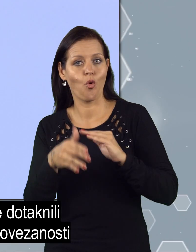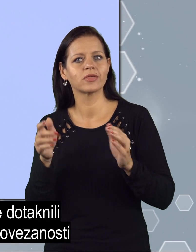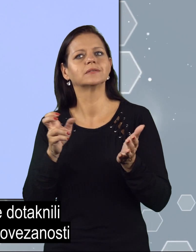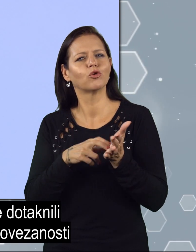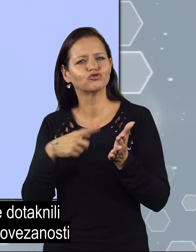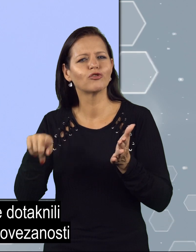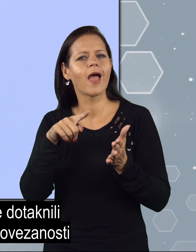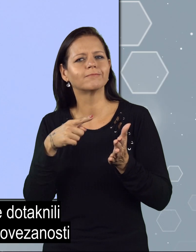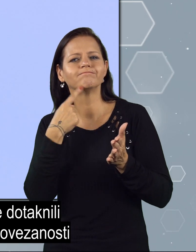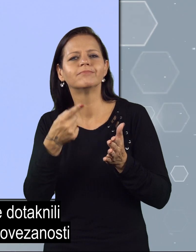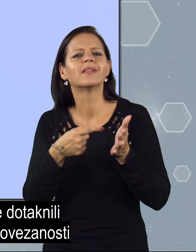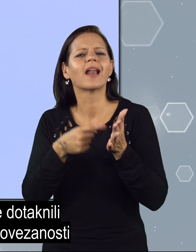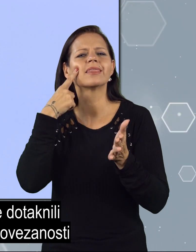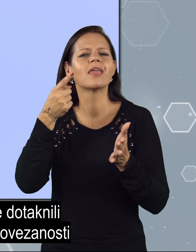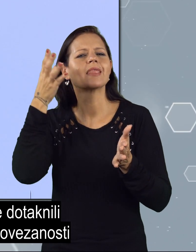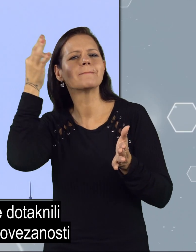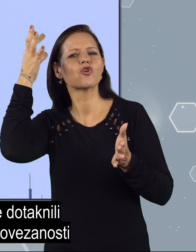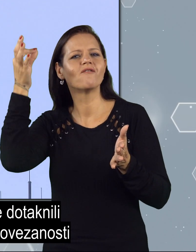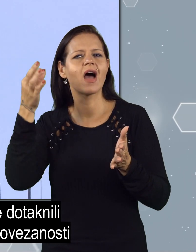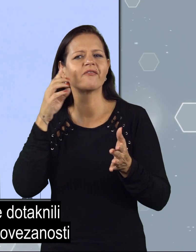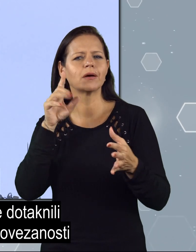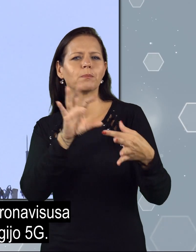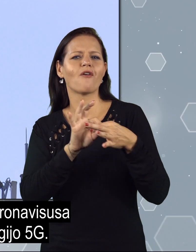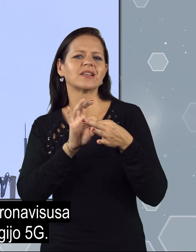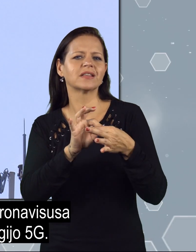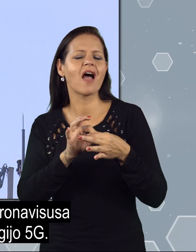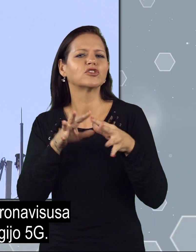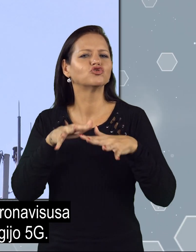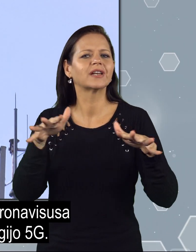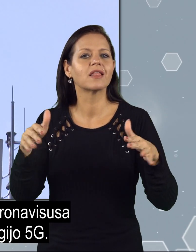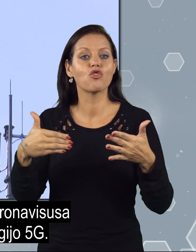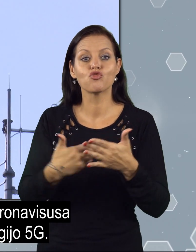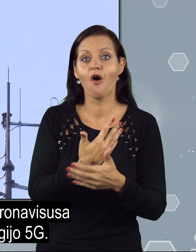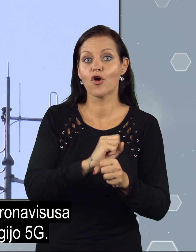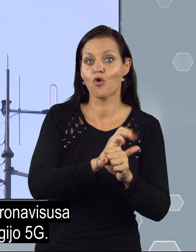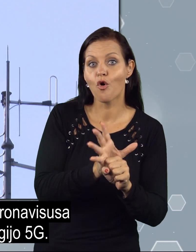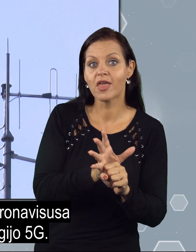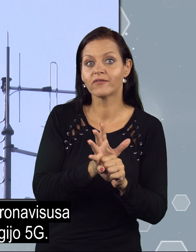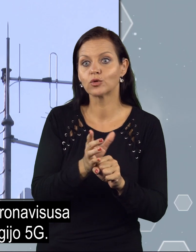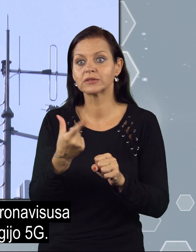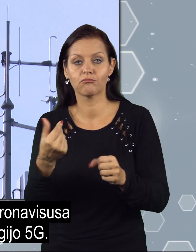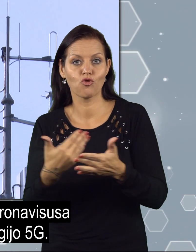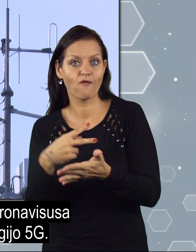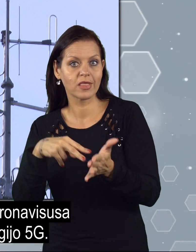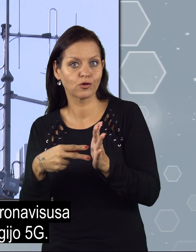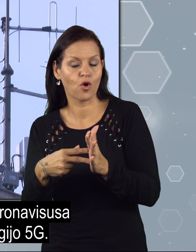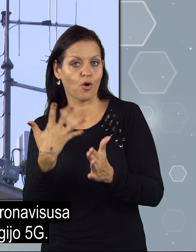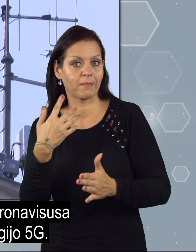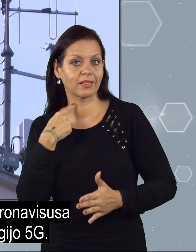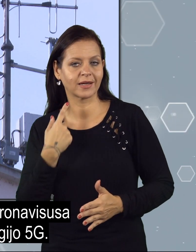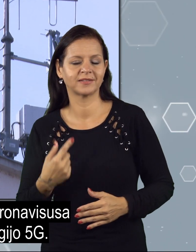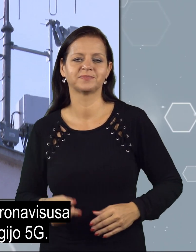Za konec smo se dotaknili še namigovan o povezanosti širjenja novega koronavirusa z novo tehnologijo 5G.